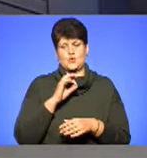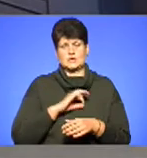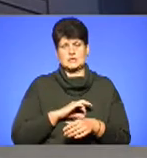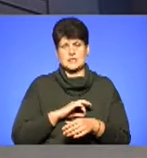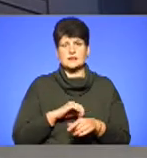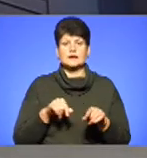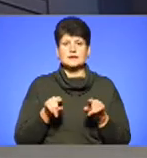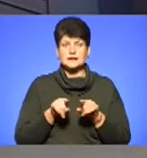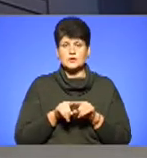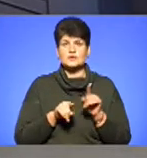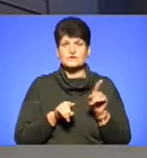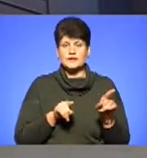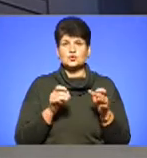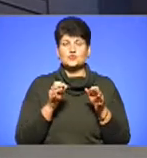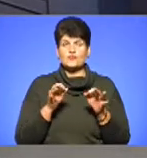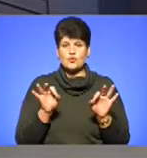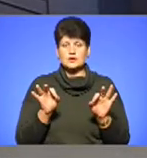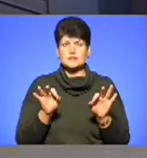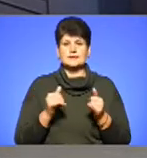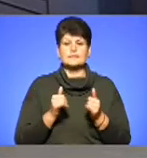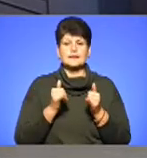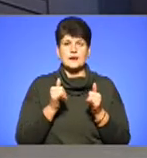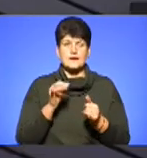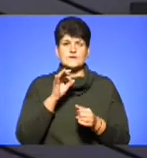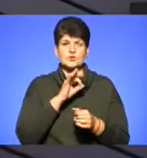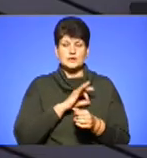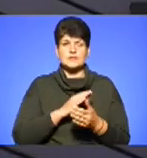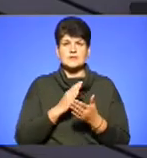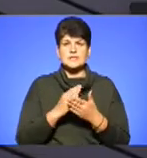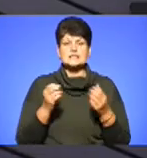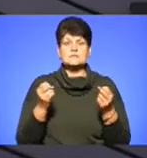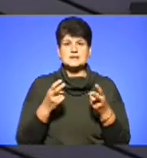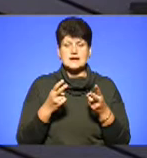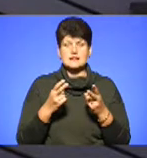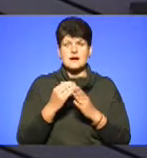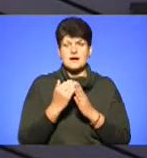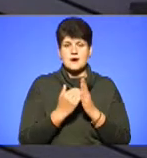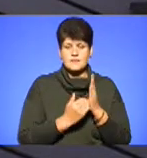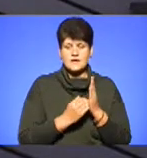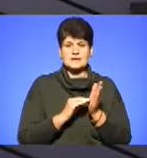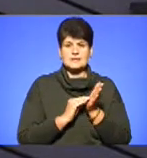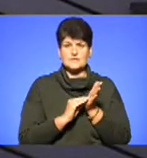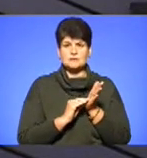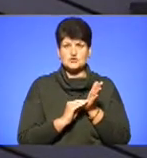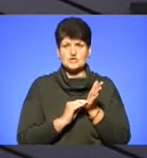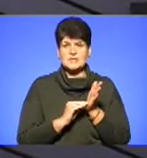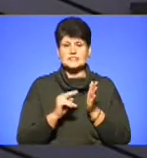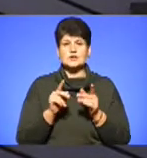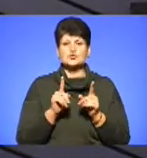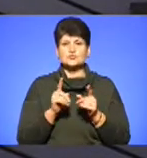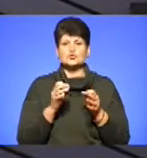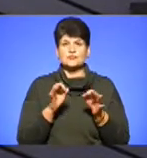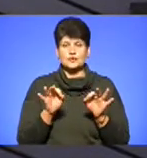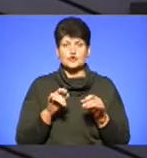Також він дозволений для використання. Є спеціальна там графа, де відмічаються препарати, які дозволені до